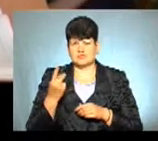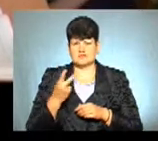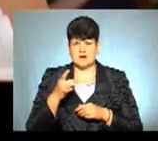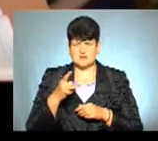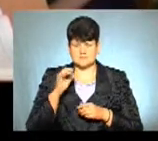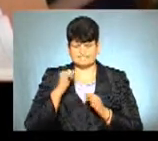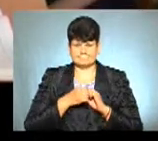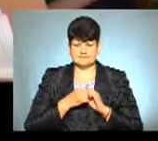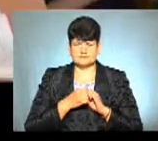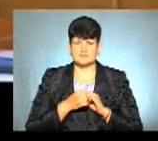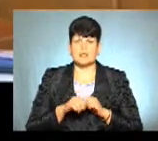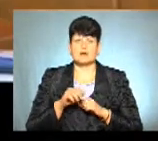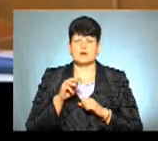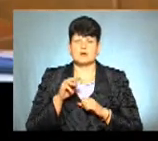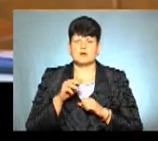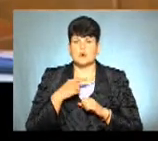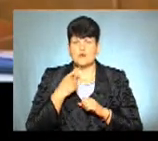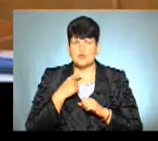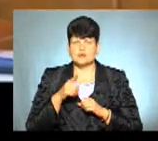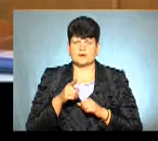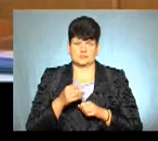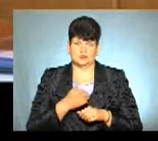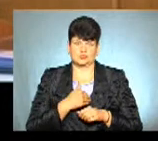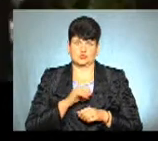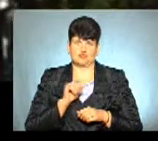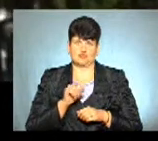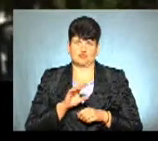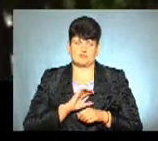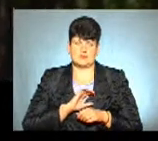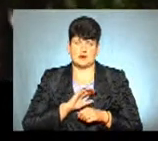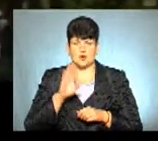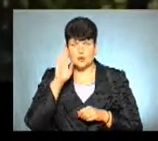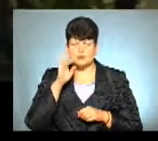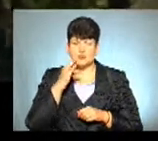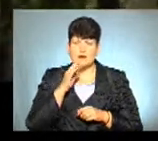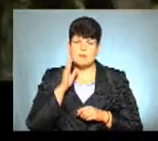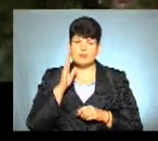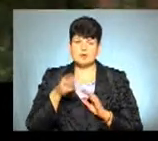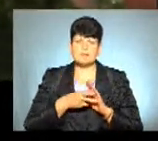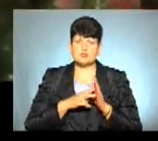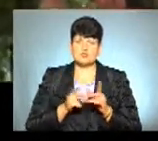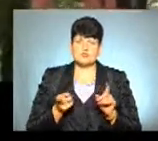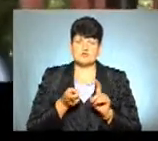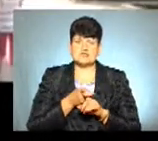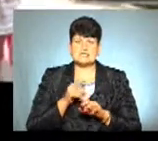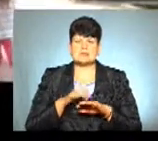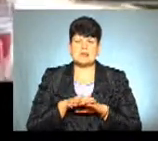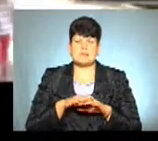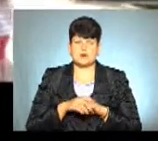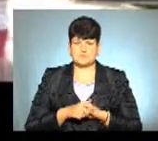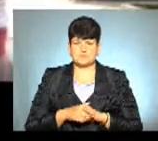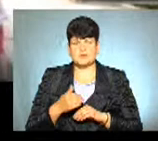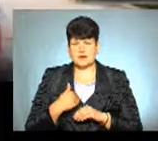Штокало розповідає, Павло Семчишин претендує на золоту медаль. Сам хлопець каже, майбутнє планує пов'язати з математикою. Я